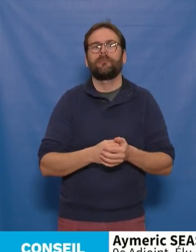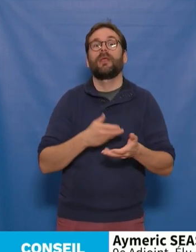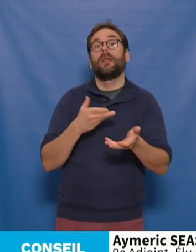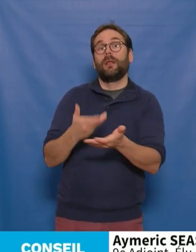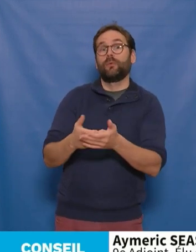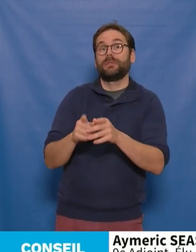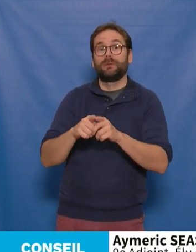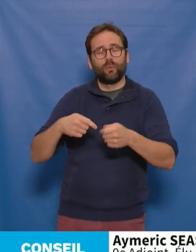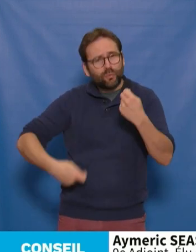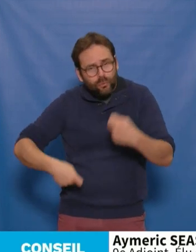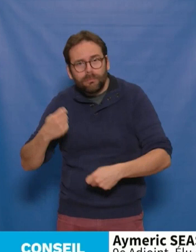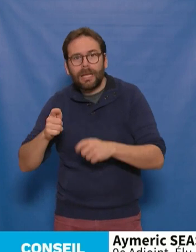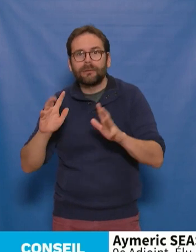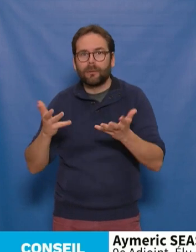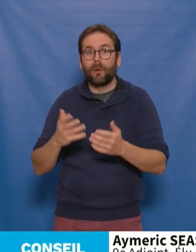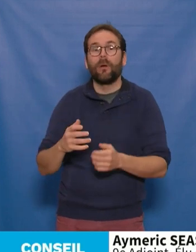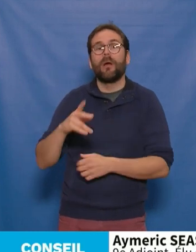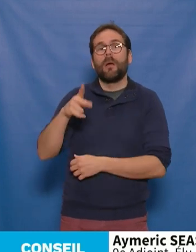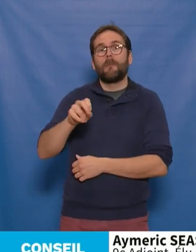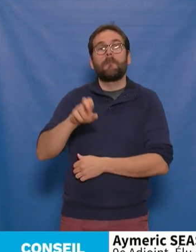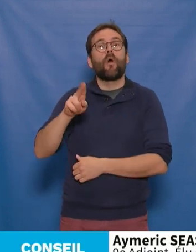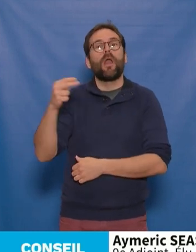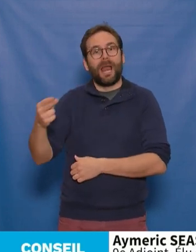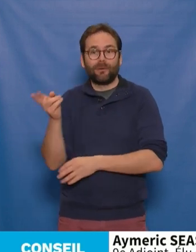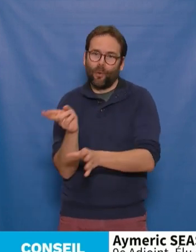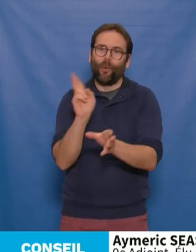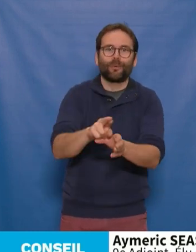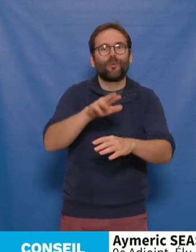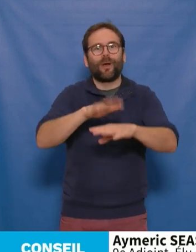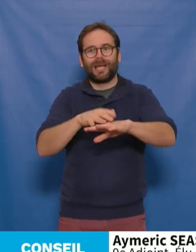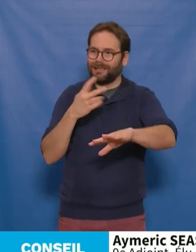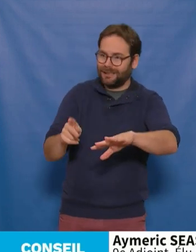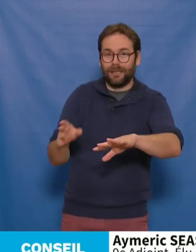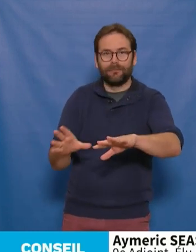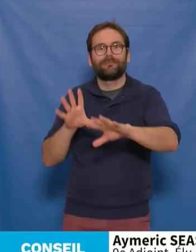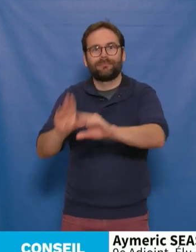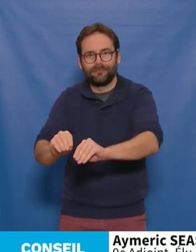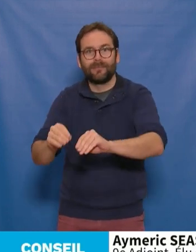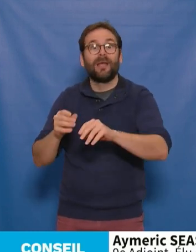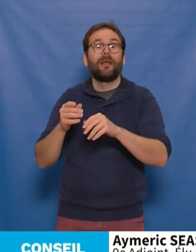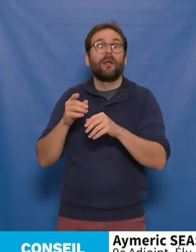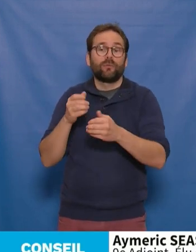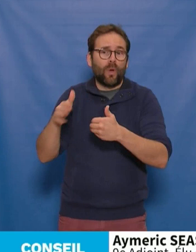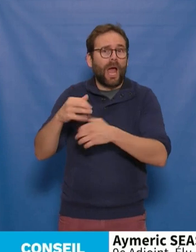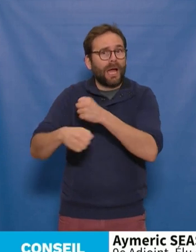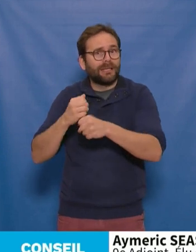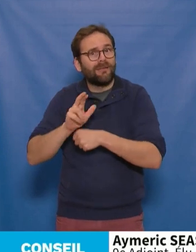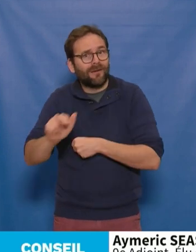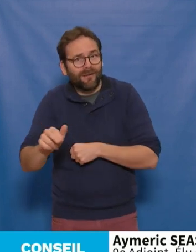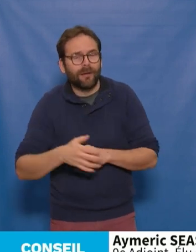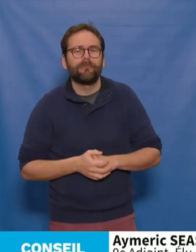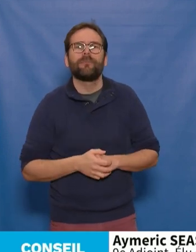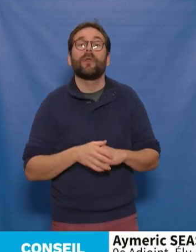preuve en relogeant Pollen dans son quartier comme nous le ferons dans les années à venir. Enfin, il nous est